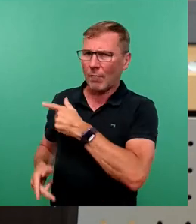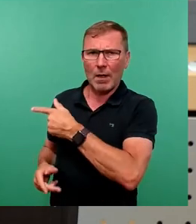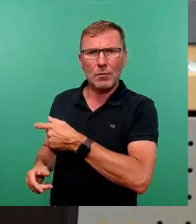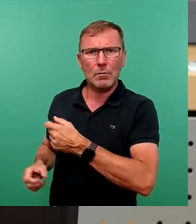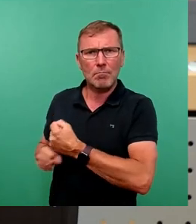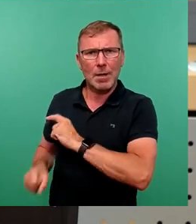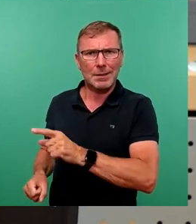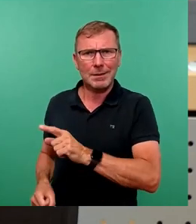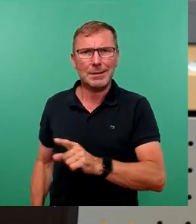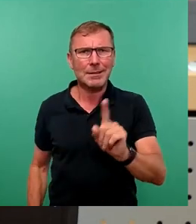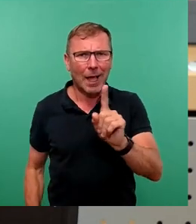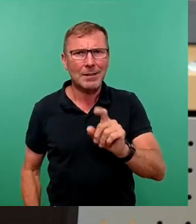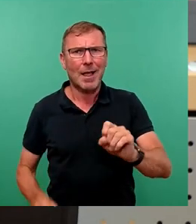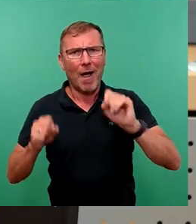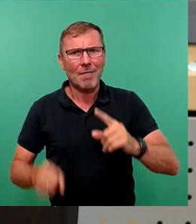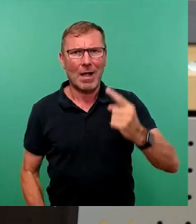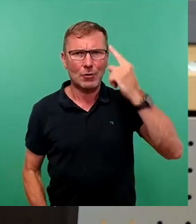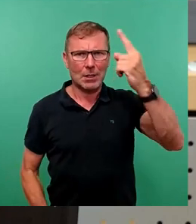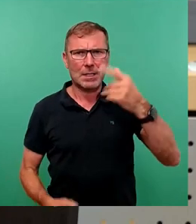ist nicht die Idee dieser Mittel, ja.